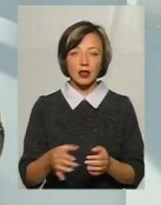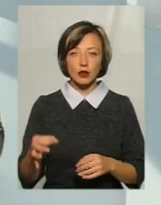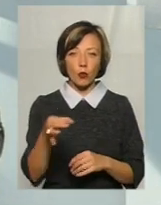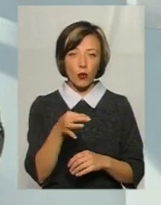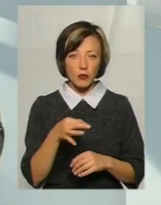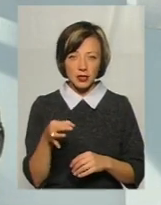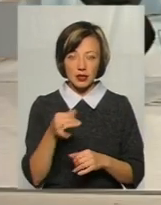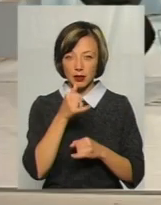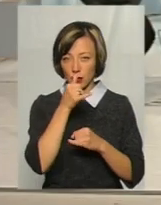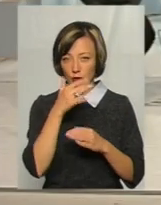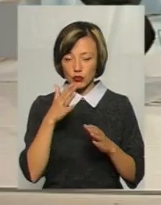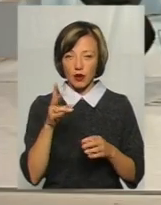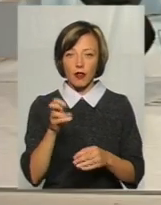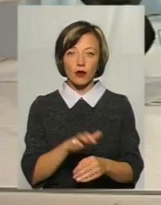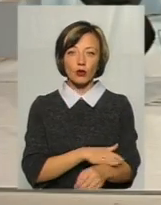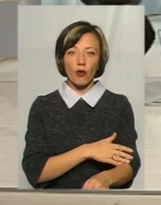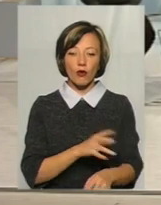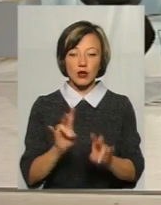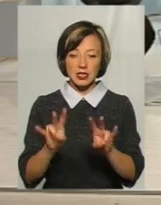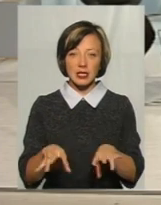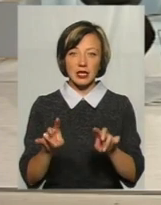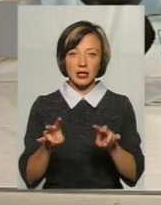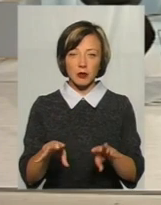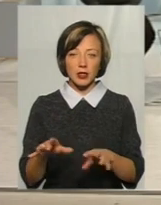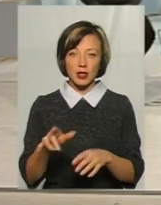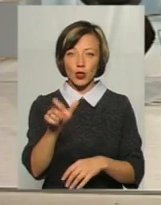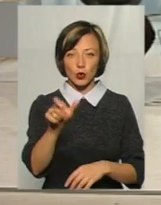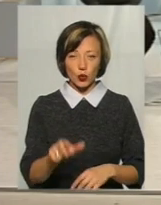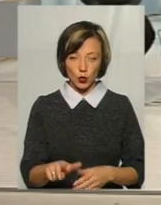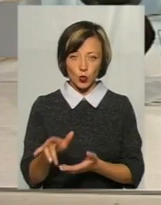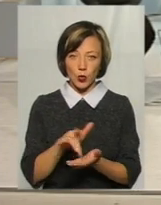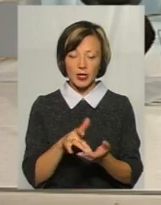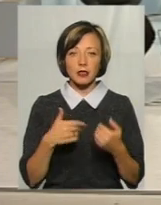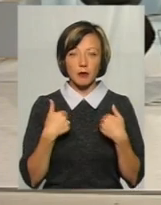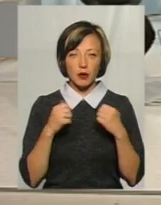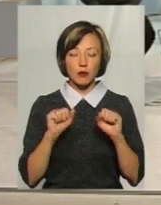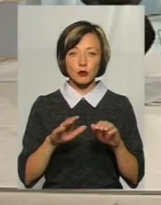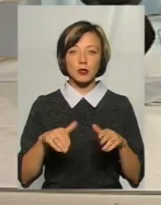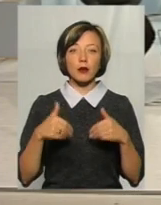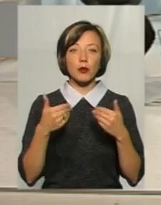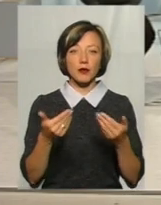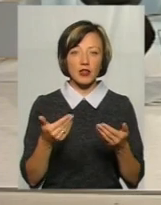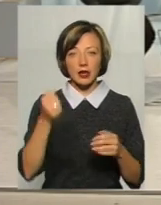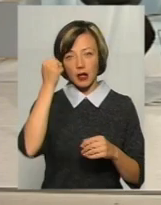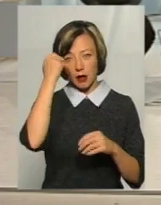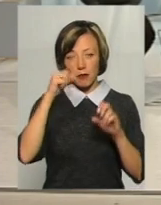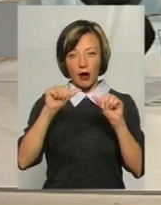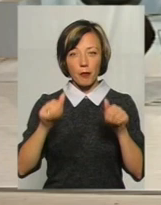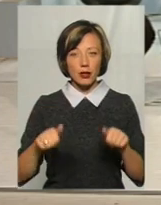вони не можуть надовго затримати туриста. Ми можемо запропонувати дійсно якусь пам'ятку,